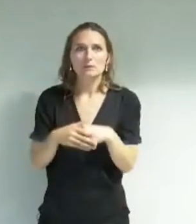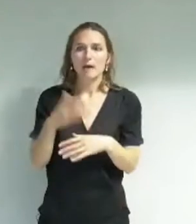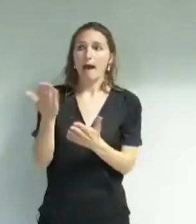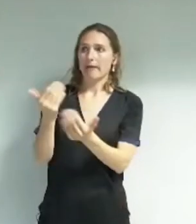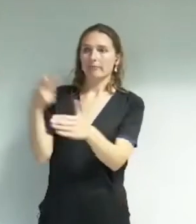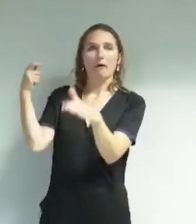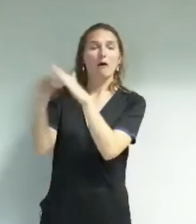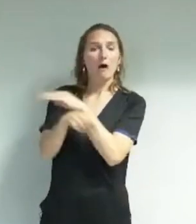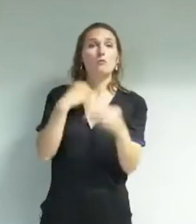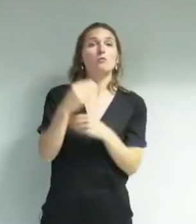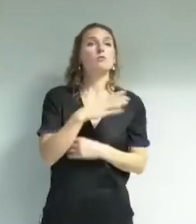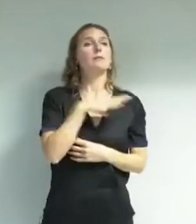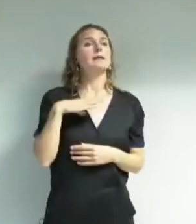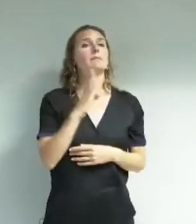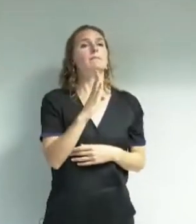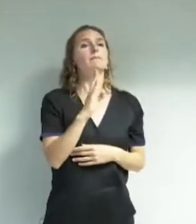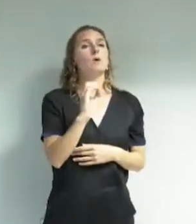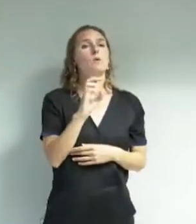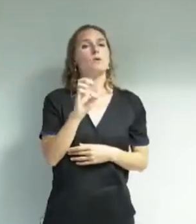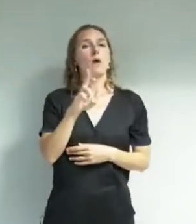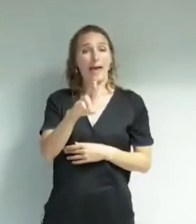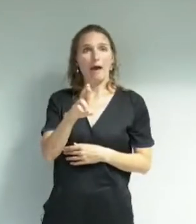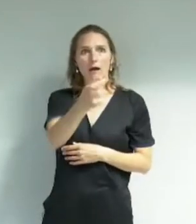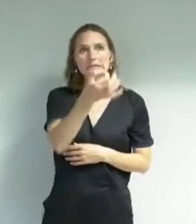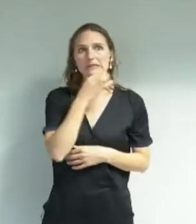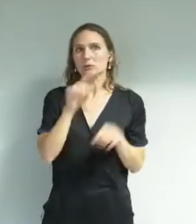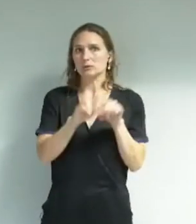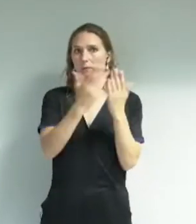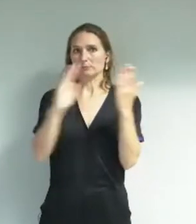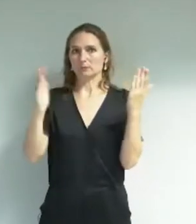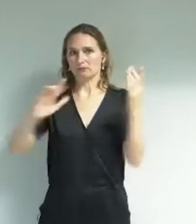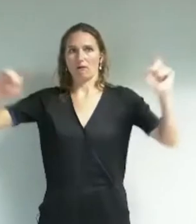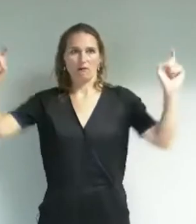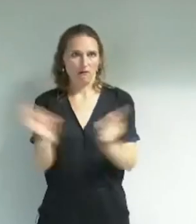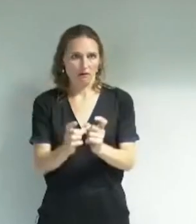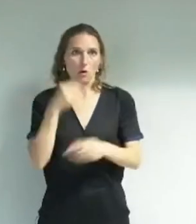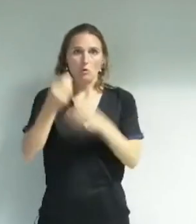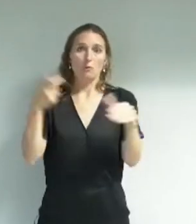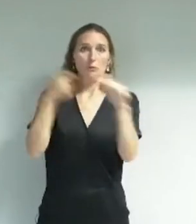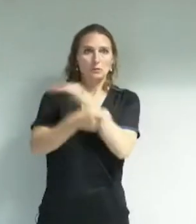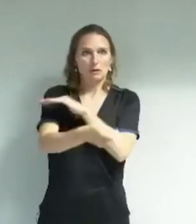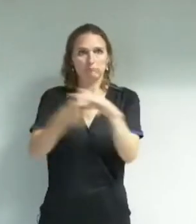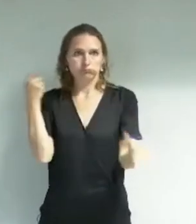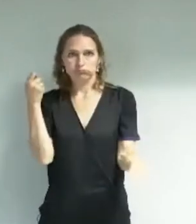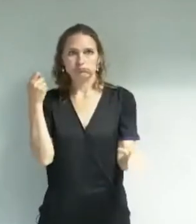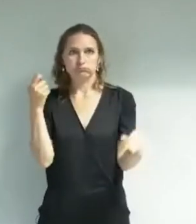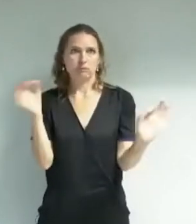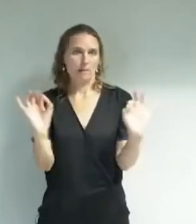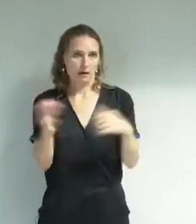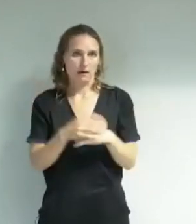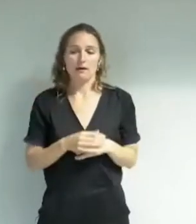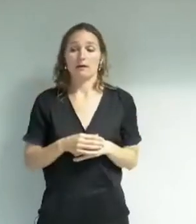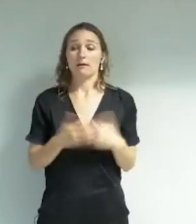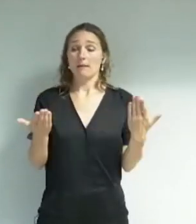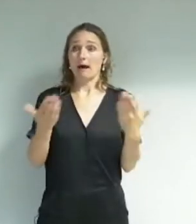comme l dit Bojit Boer, la réduction des expositions et des moyens pour le faire. Face à ces décisions